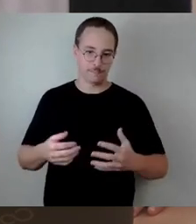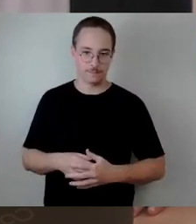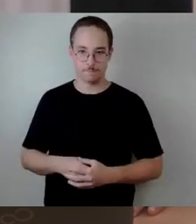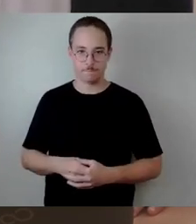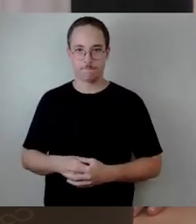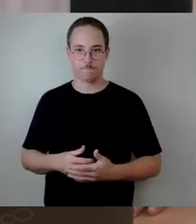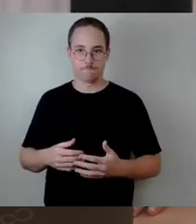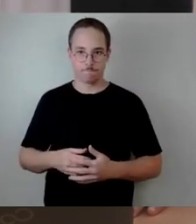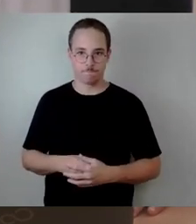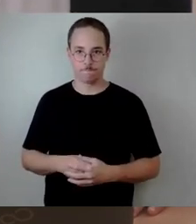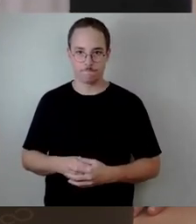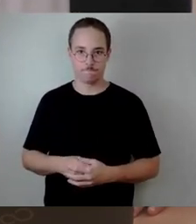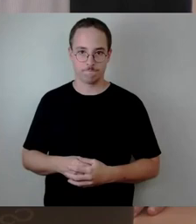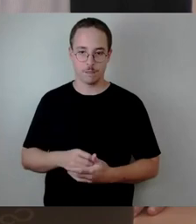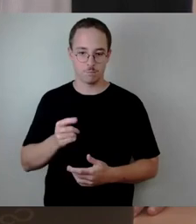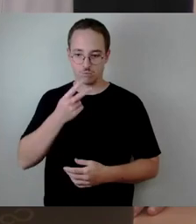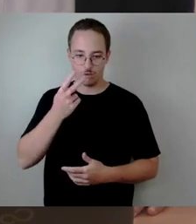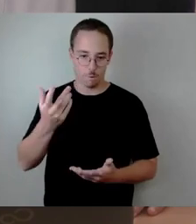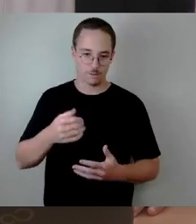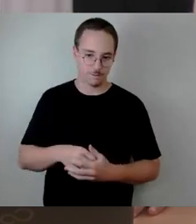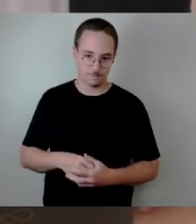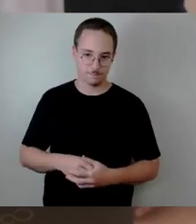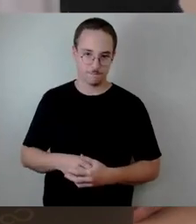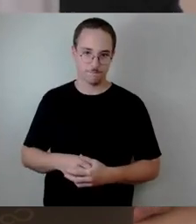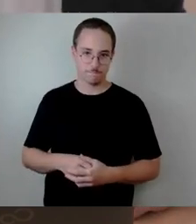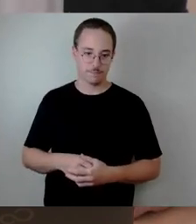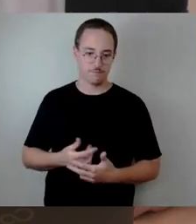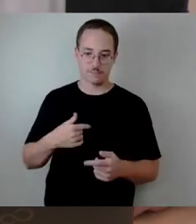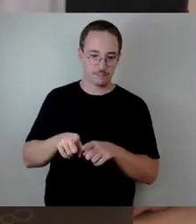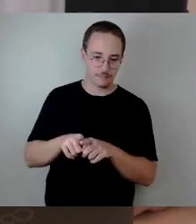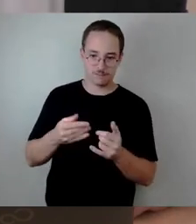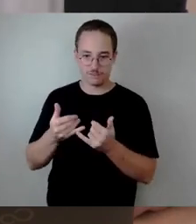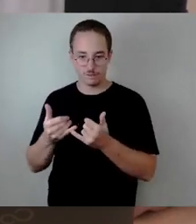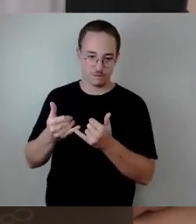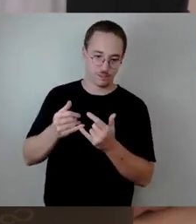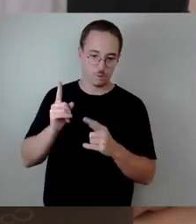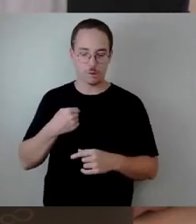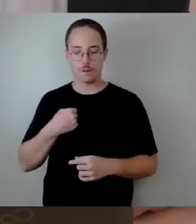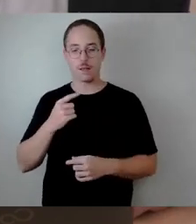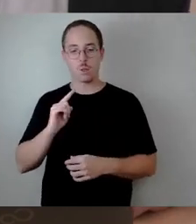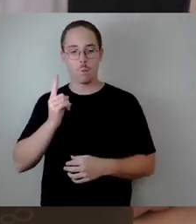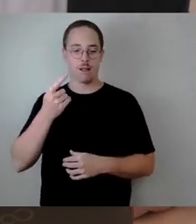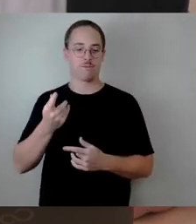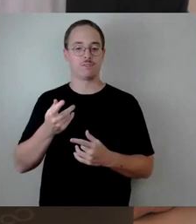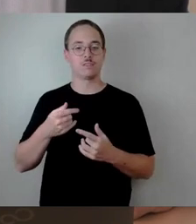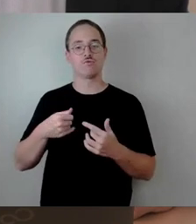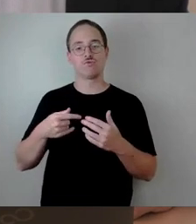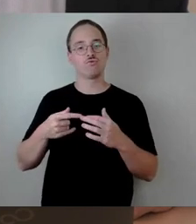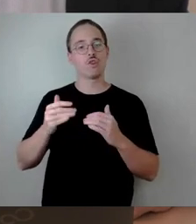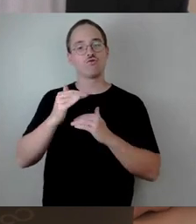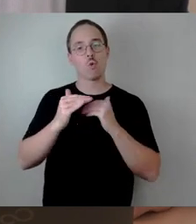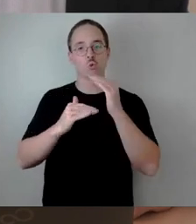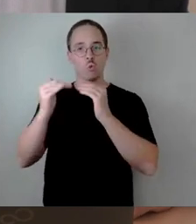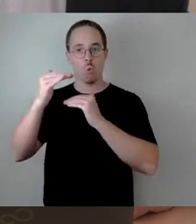Ähnliches und so weit, habe ich das vor, habe ich Ihnen vor uns auch avisiert, vorzunehmen, so dass wir einen strukturierten Bericht darauf bekommen, was ist hier